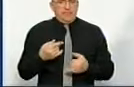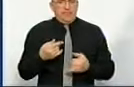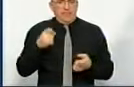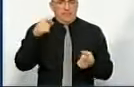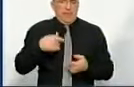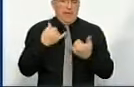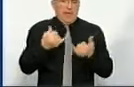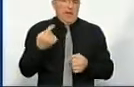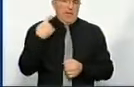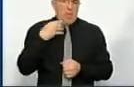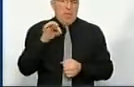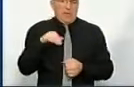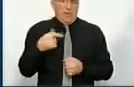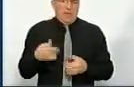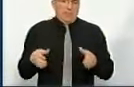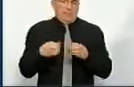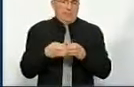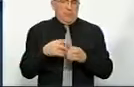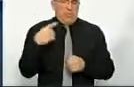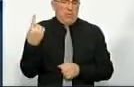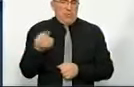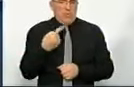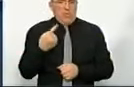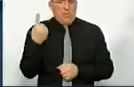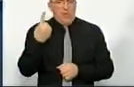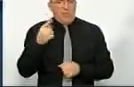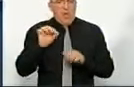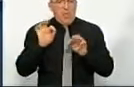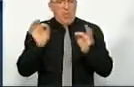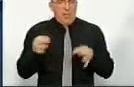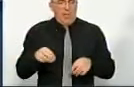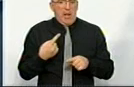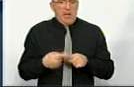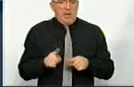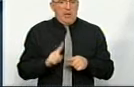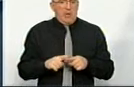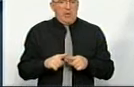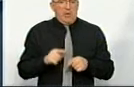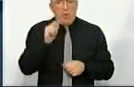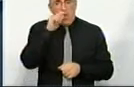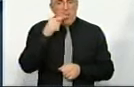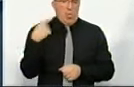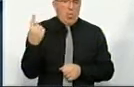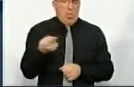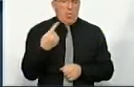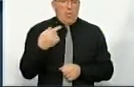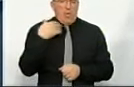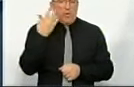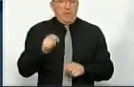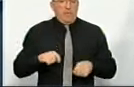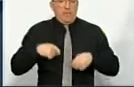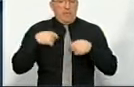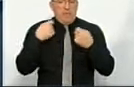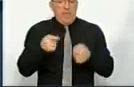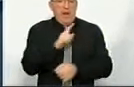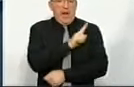ОТГ в нашій області. Перша модель притамана, наприклад, як не дивно, це для Луганської області. Коли передається,